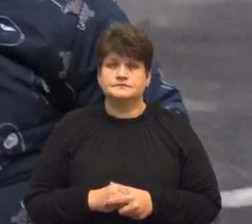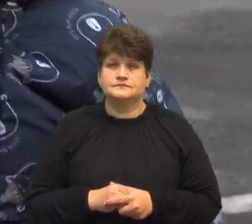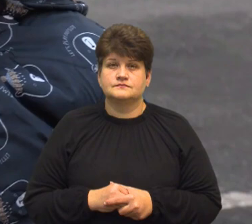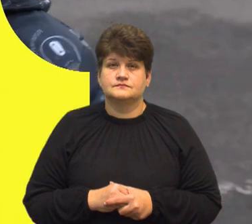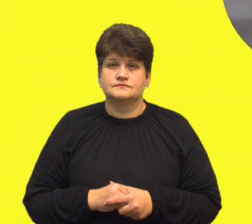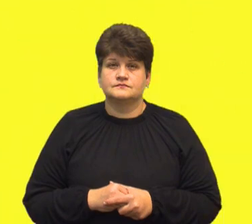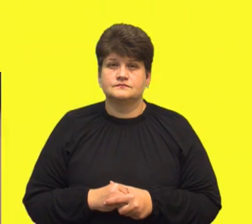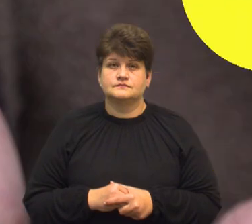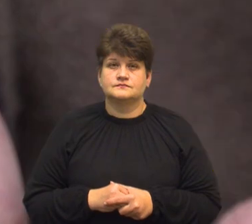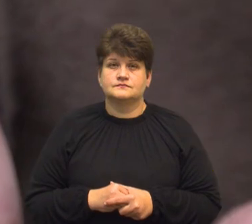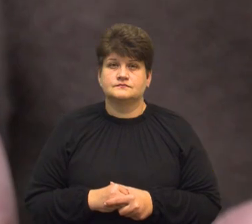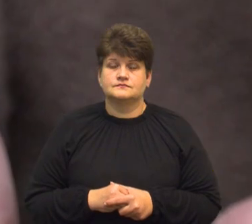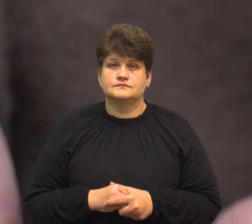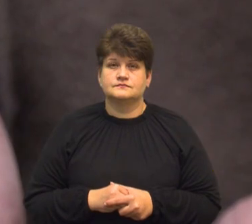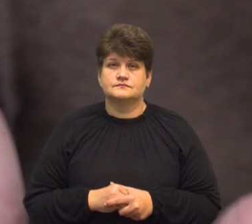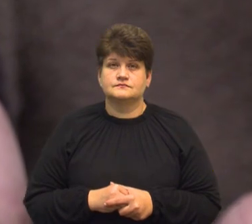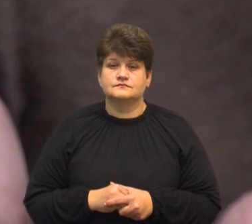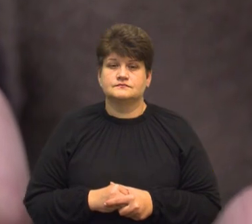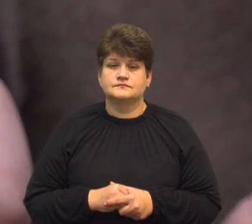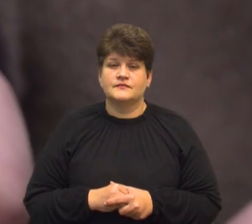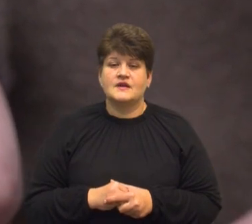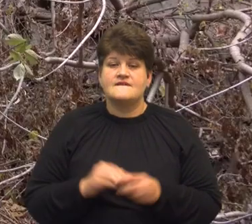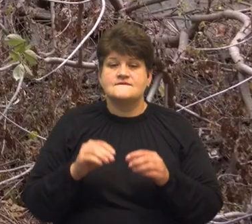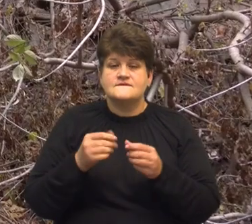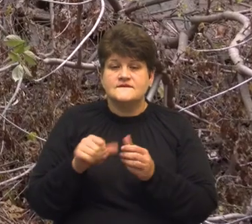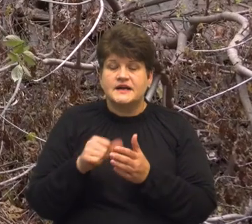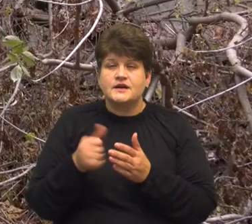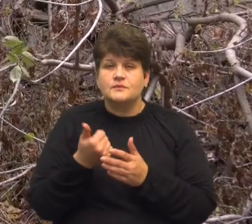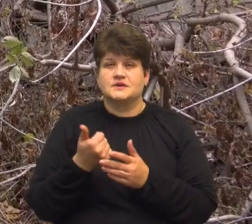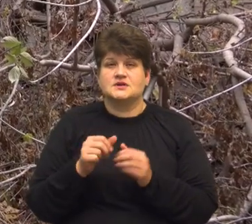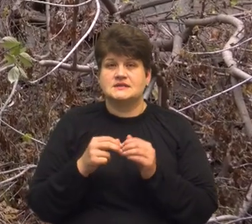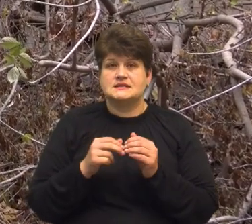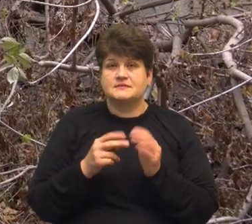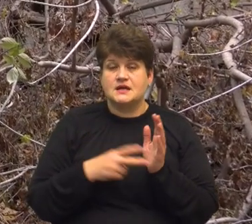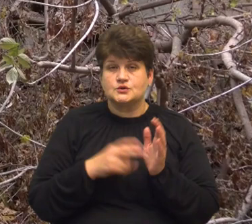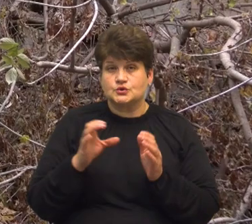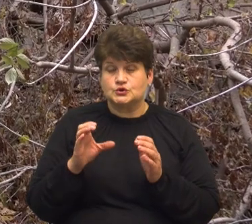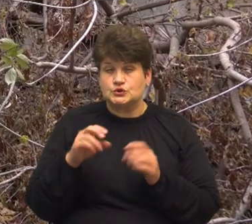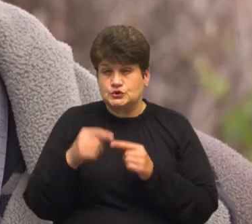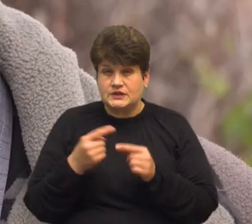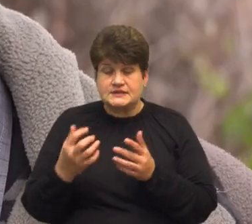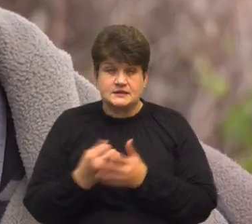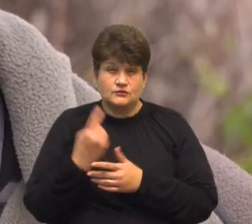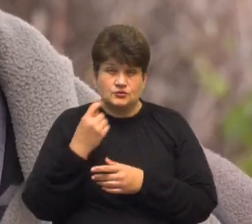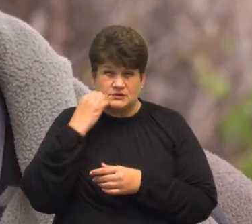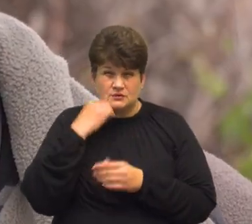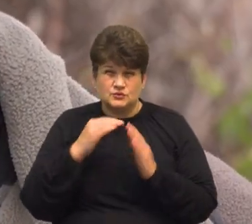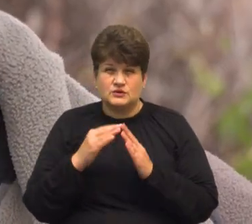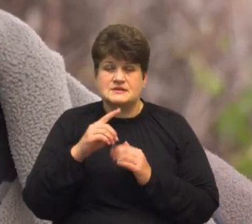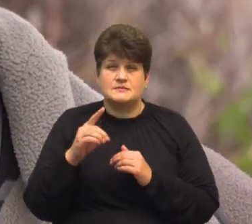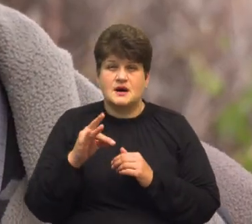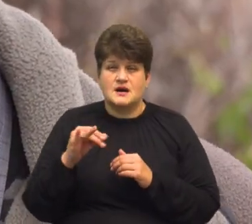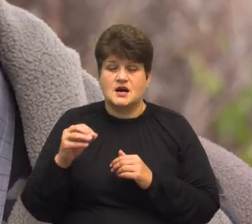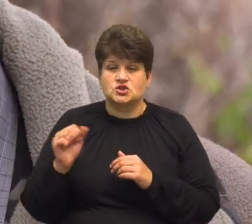Тернопіль. Гравійований виріб 17-го століття знайшли в одному із занедбаних будинків з Баража. Краєзнавець та волонтер